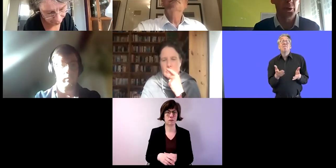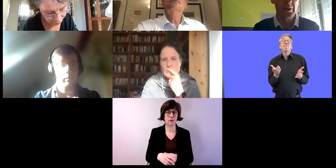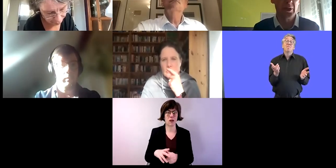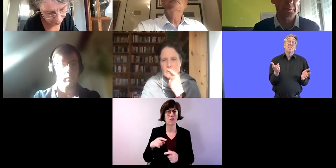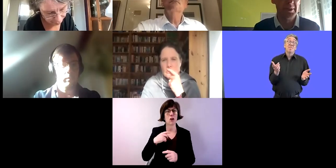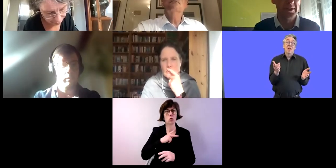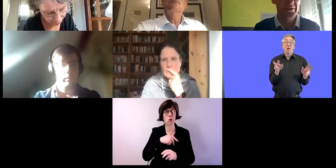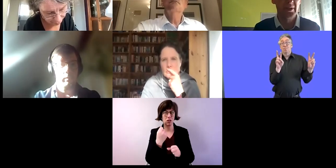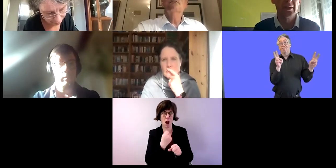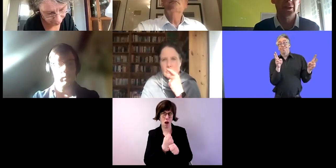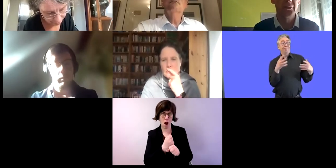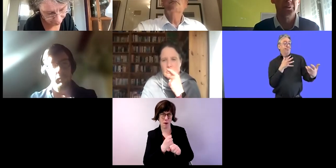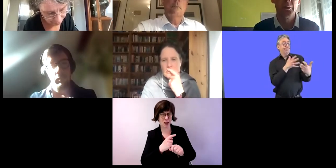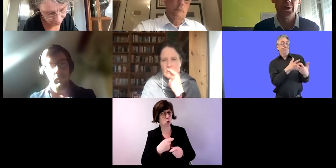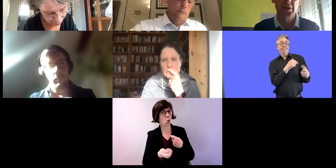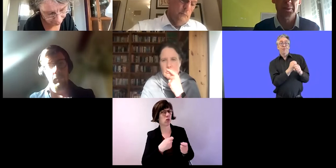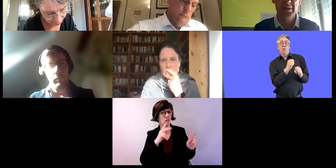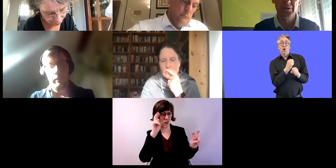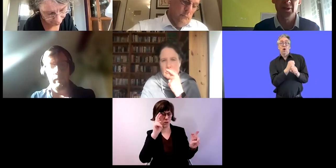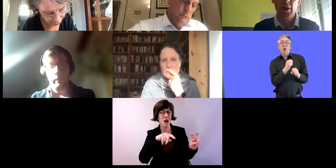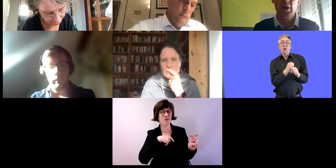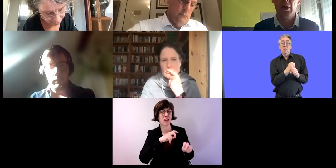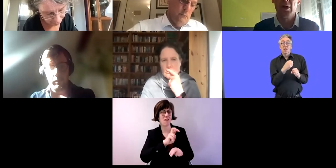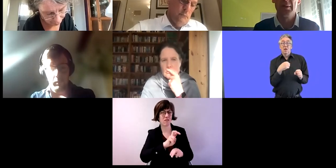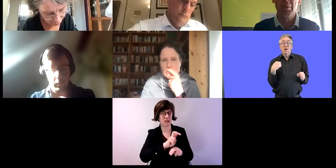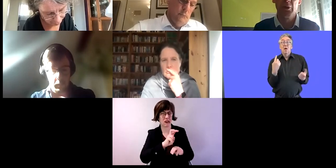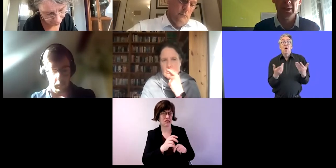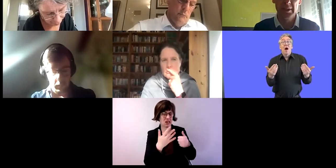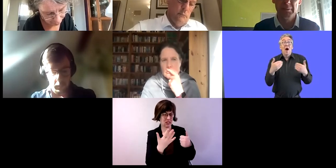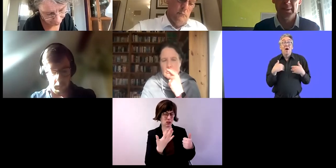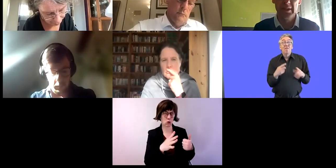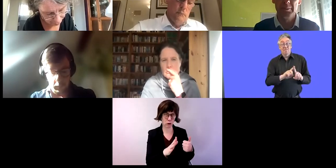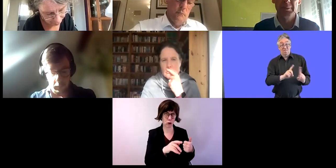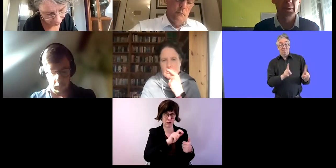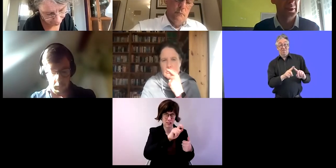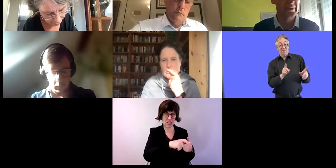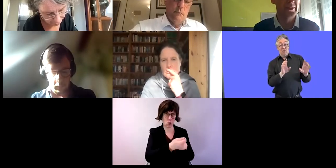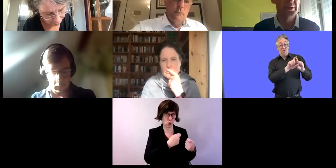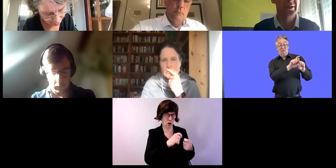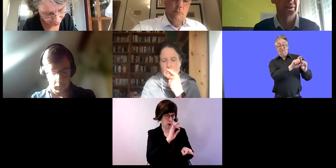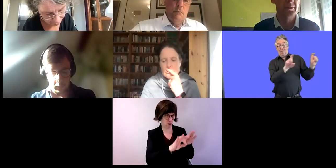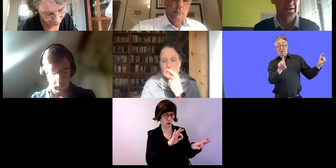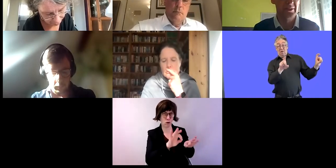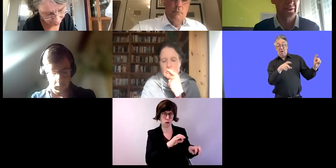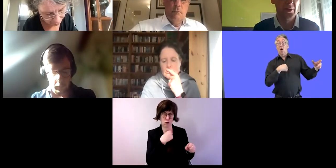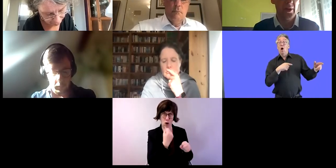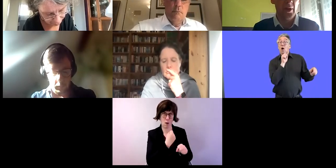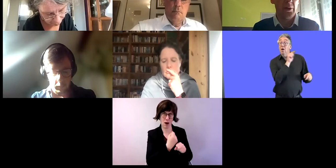Sozialarbeitsunternehmen nennen. Wir vertreten 56 solcher Unternehmen, die